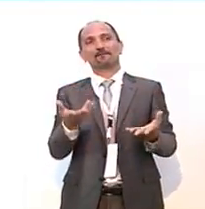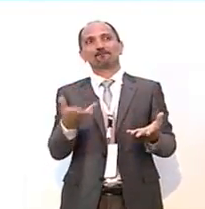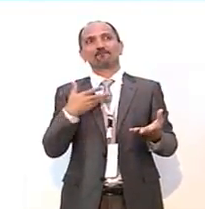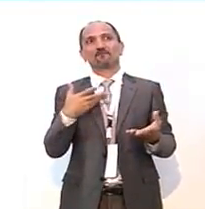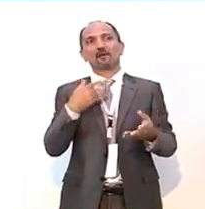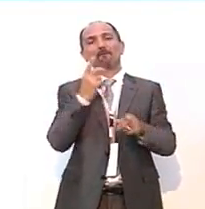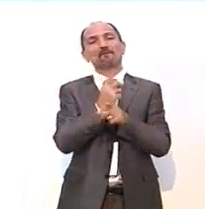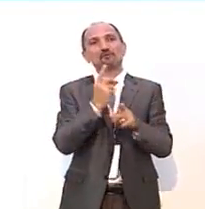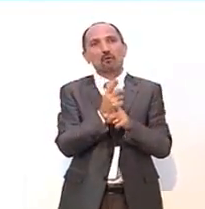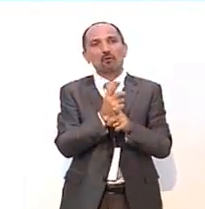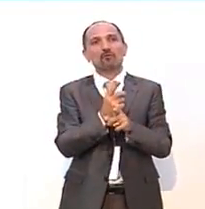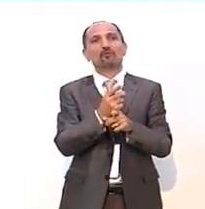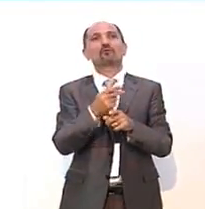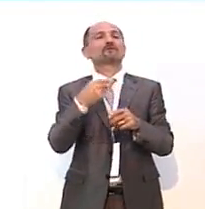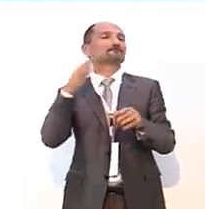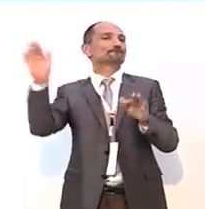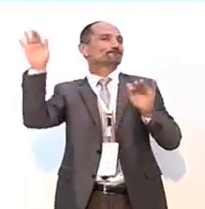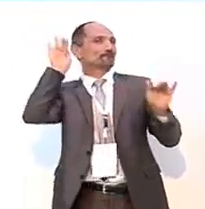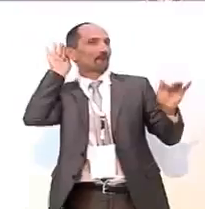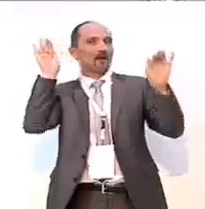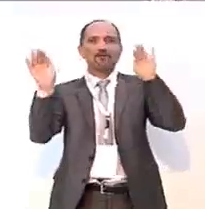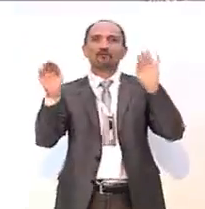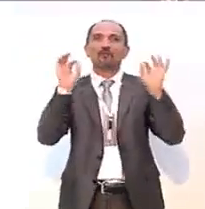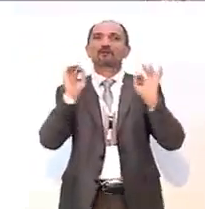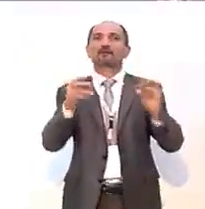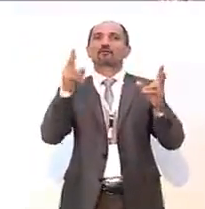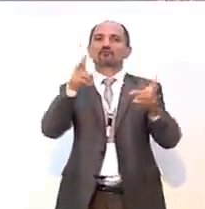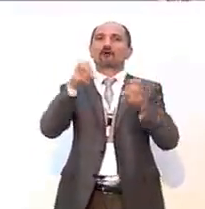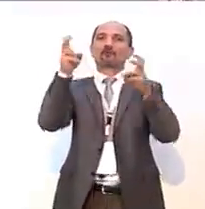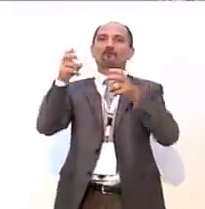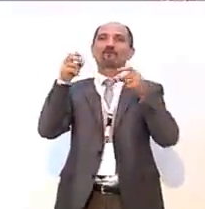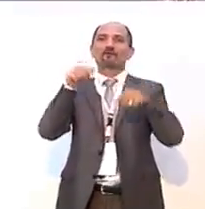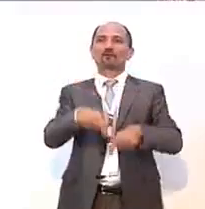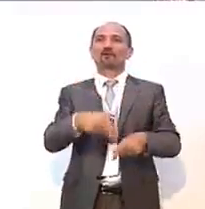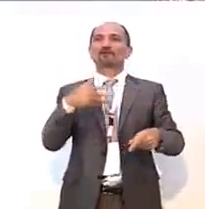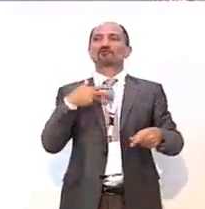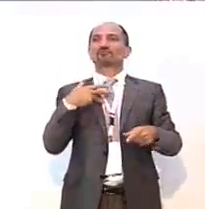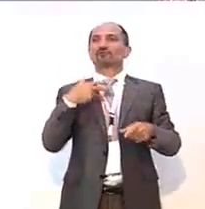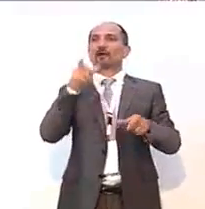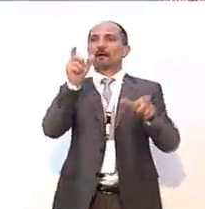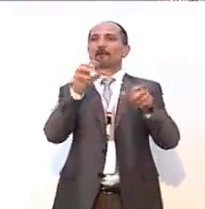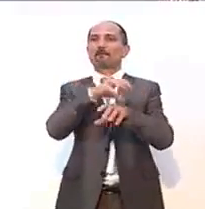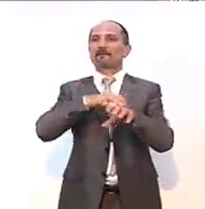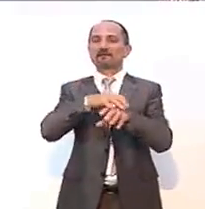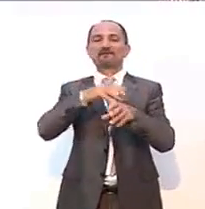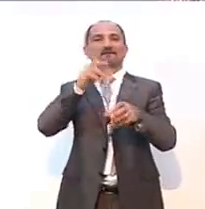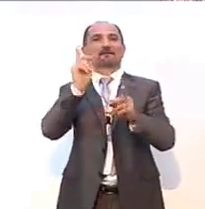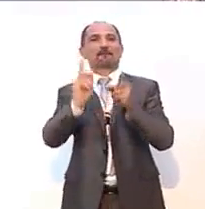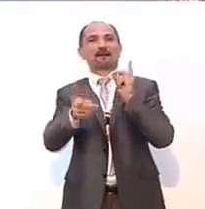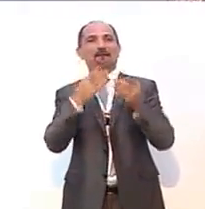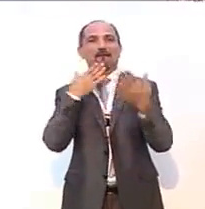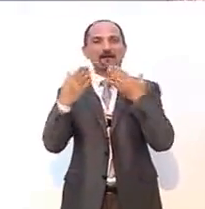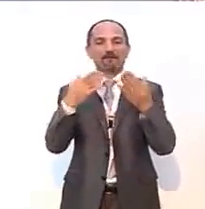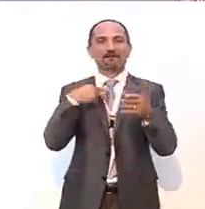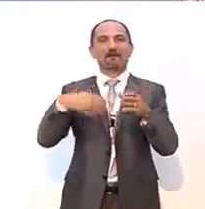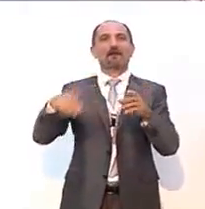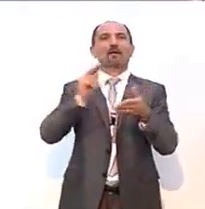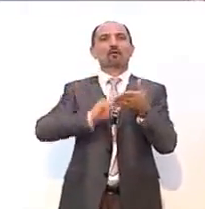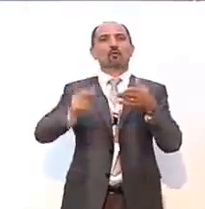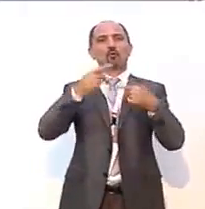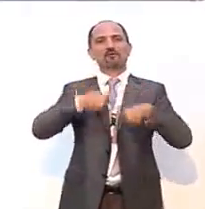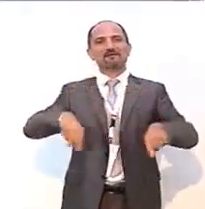bisogno di essere ascoltata. Allora io oggi ne approfitto, qui ci sono ministri, parlamentari, consiglieri regionali,